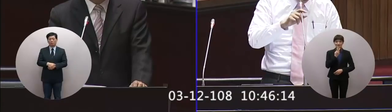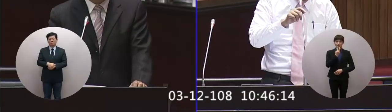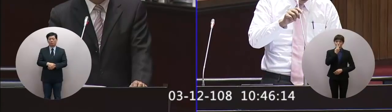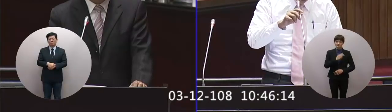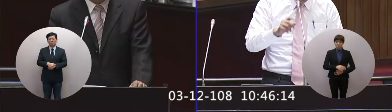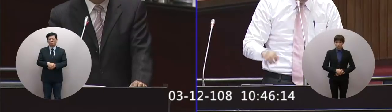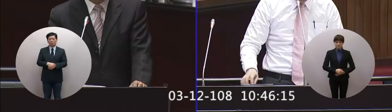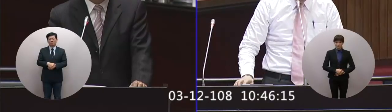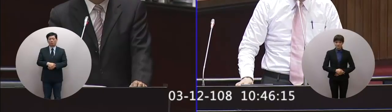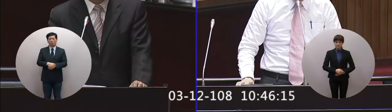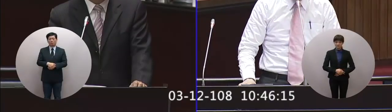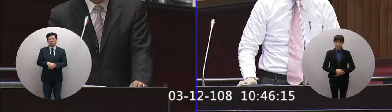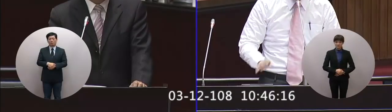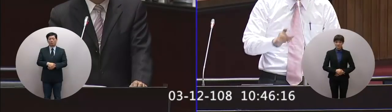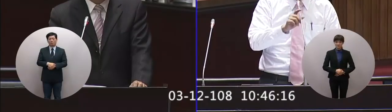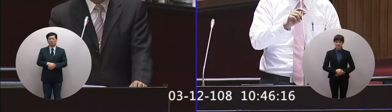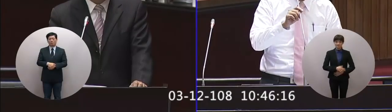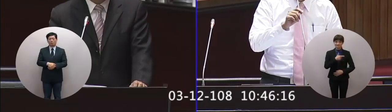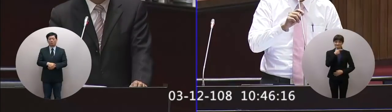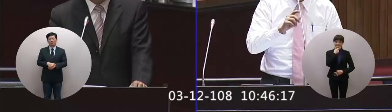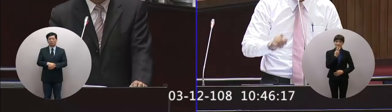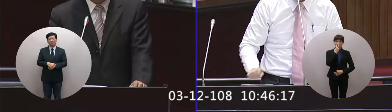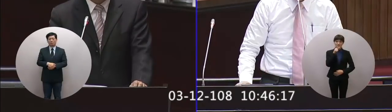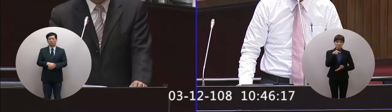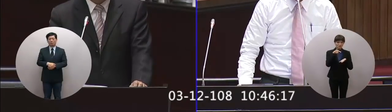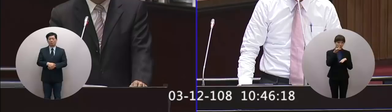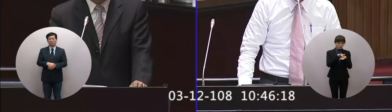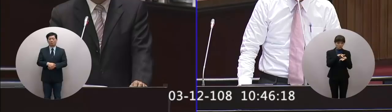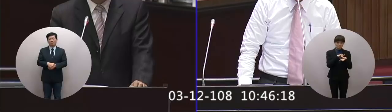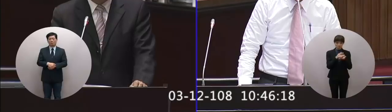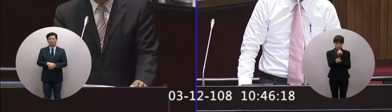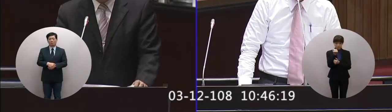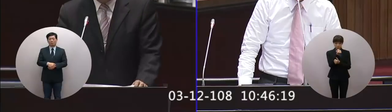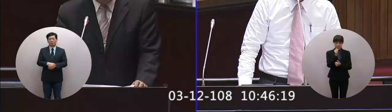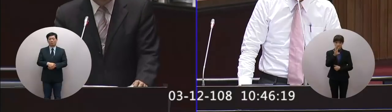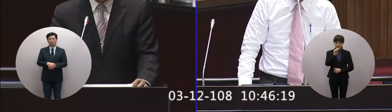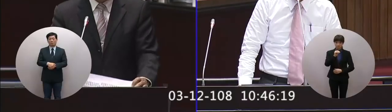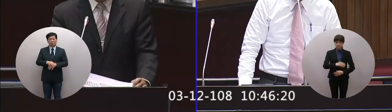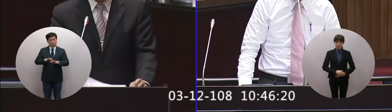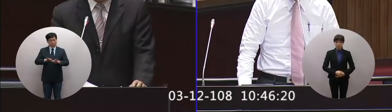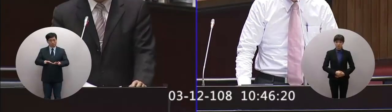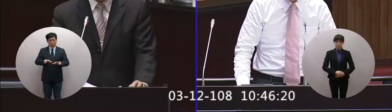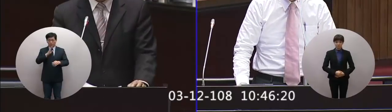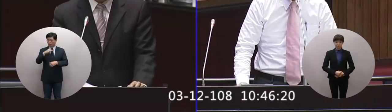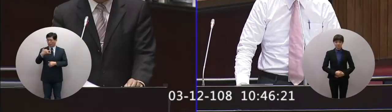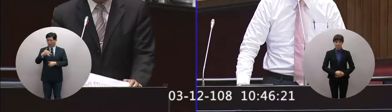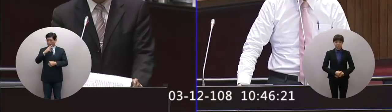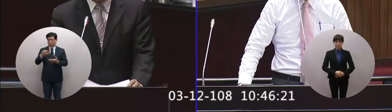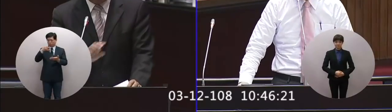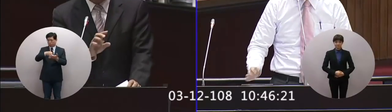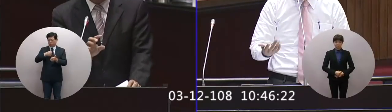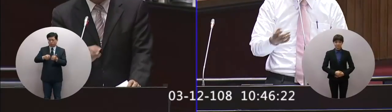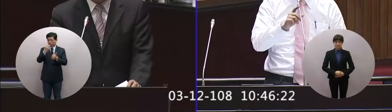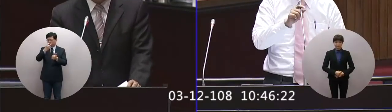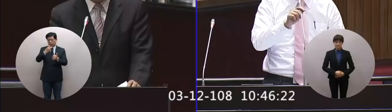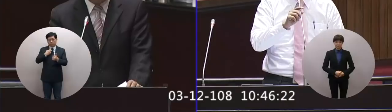那再來其實笑氣現在是不是管制了毒品在目前它還沒有被列